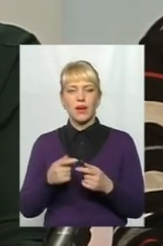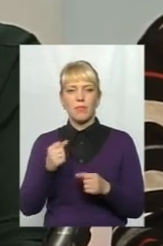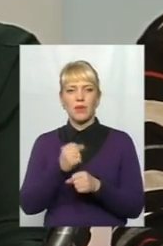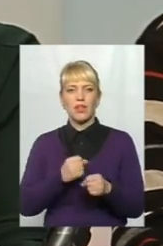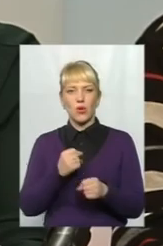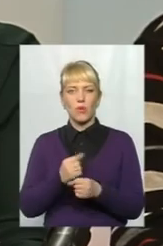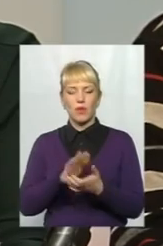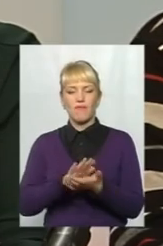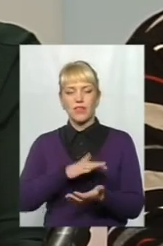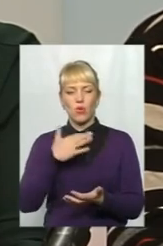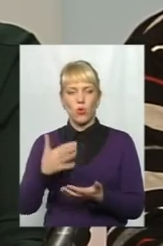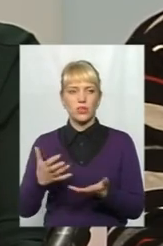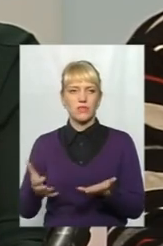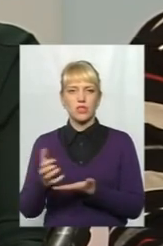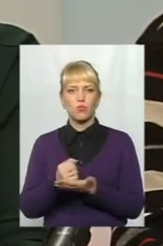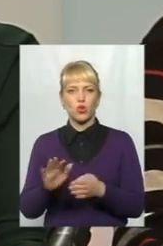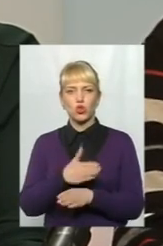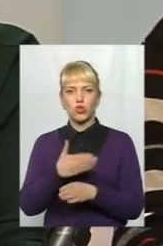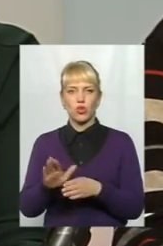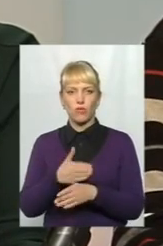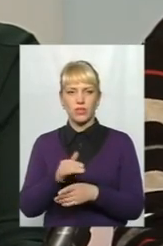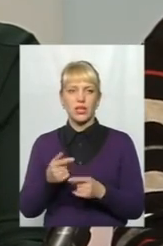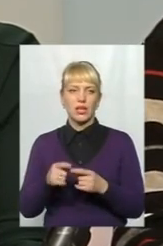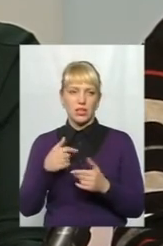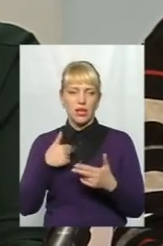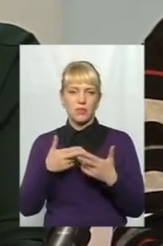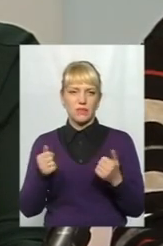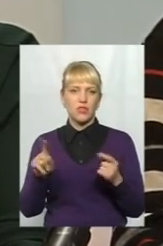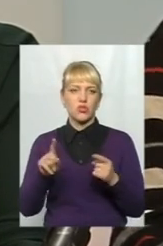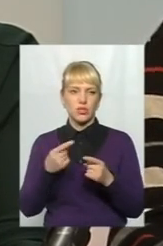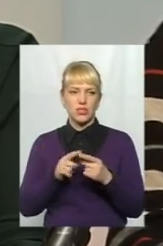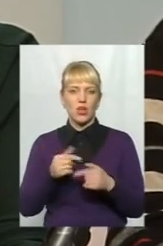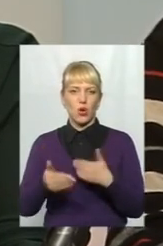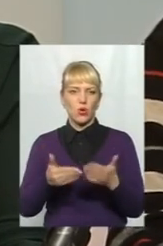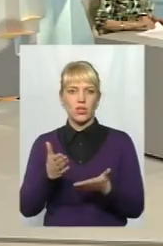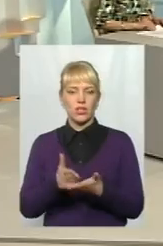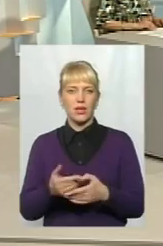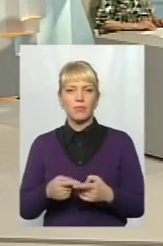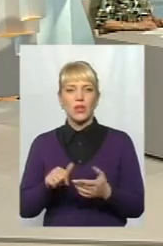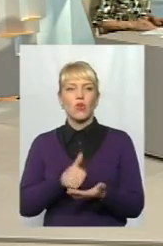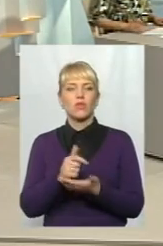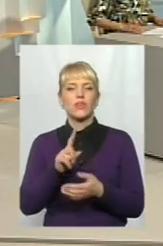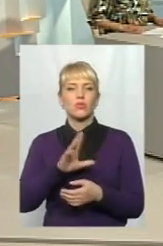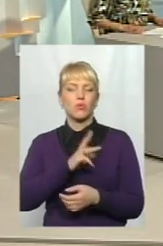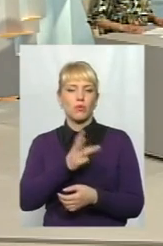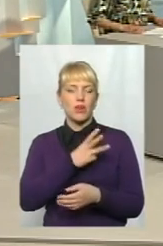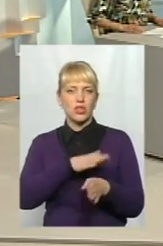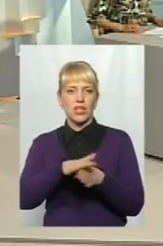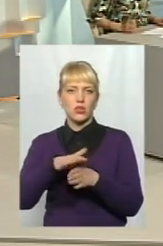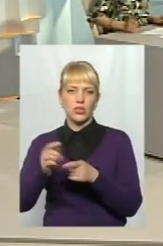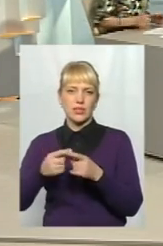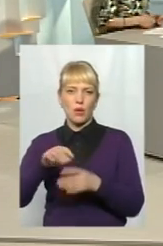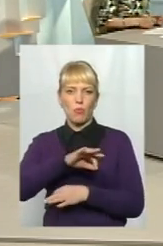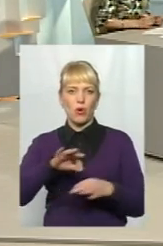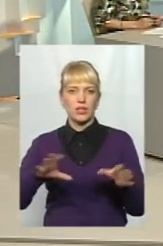отходів, збору, сортіровки, будемо казати. Так що я підтверджую, що все-таки ці кроки є. Головне, аби було бажання реалізувати ці всі проєкти